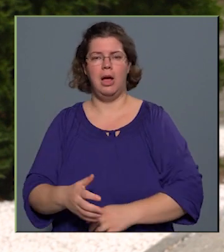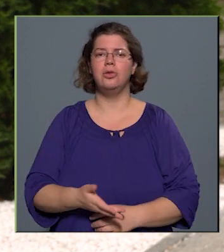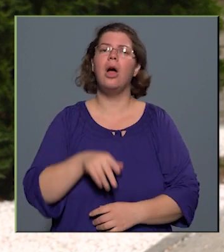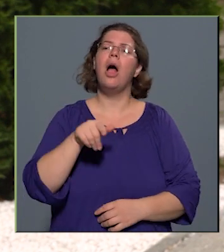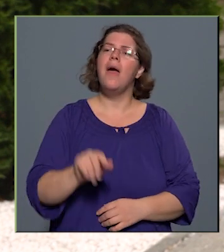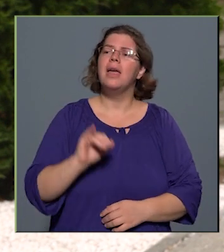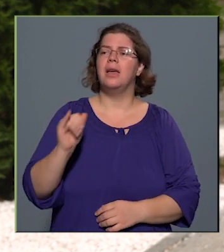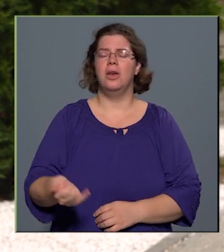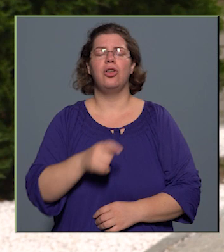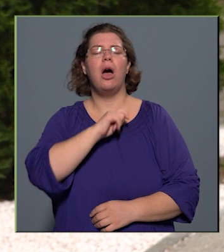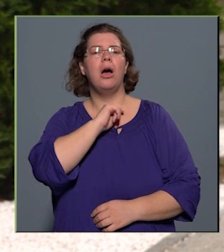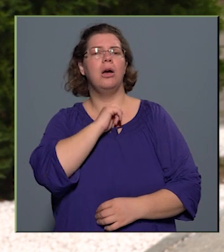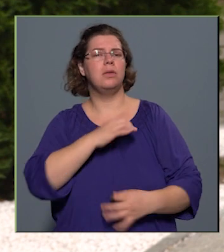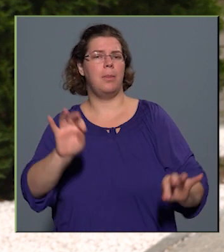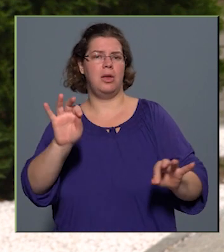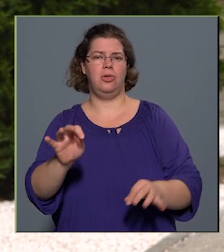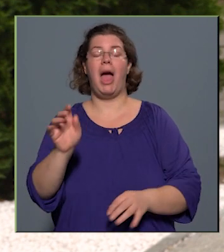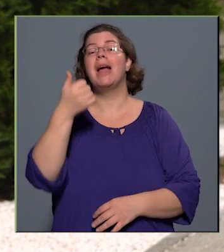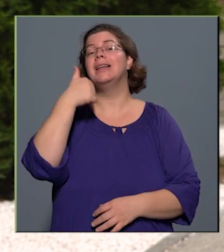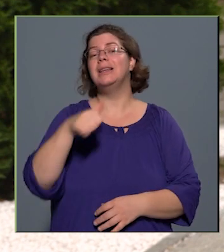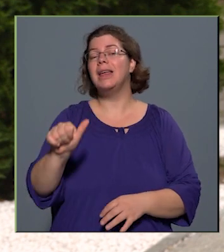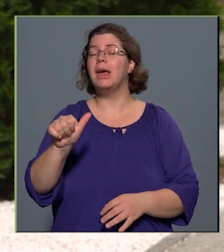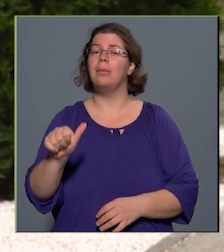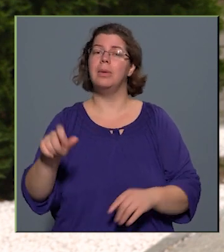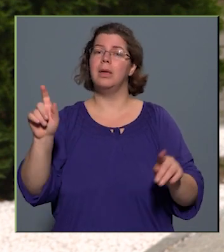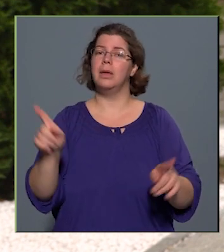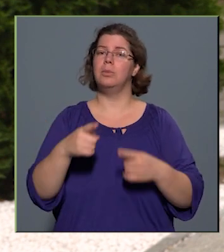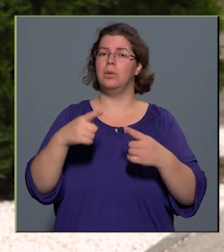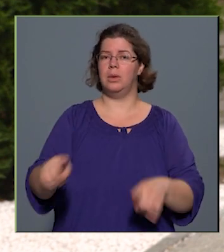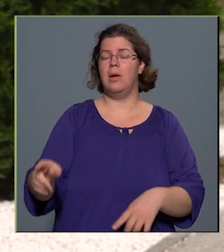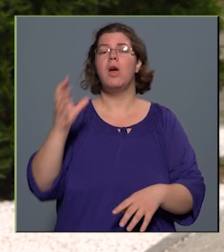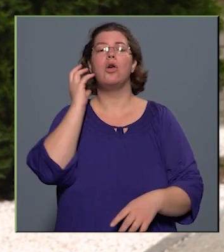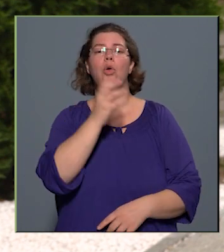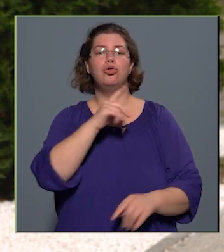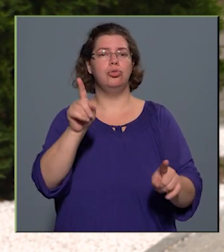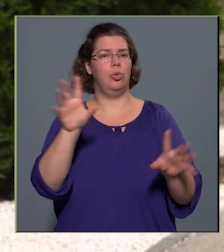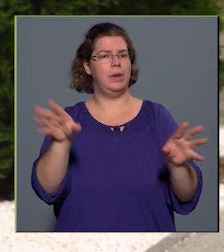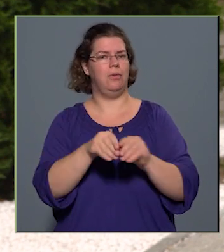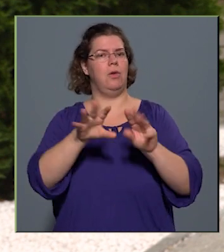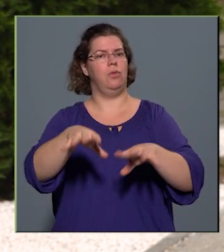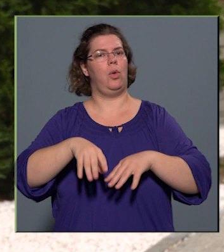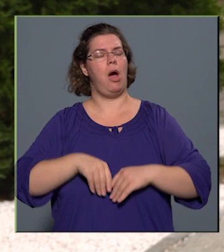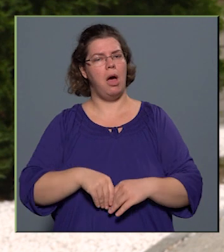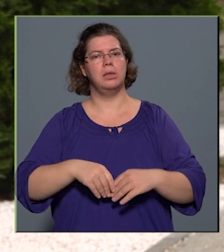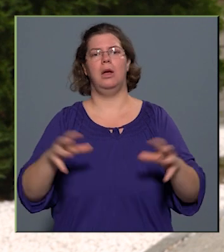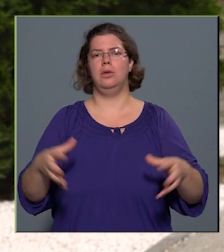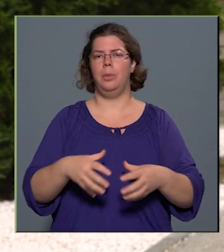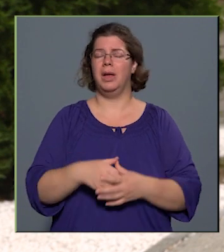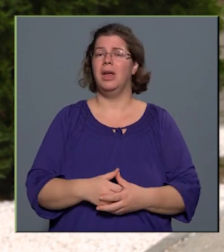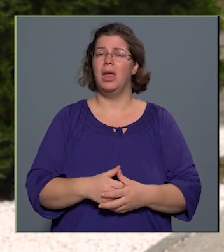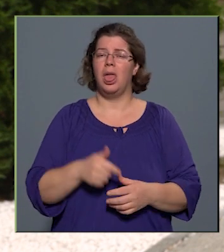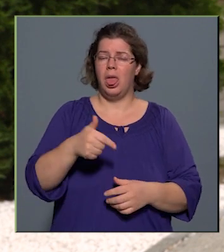szabadság népi himnuszával a kosút nótával ünnepelte, fogadta a tömeg. A hegesztő